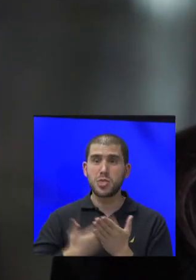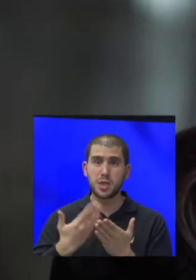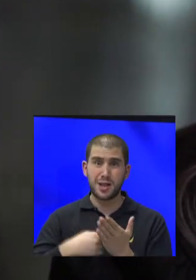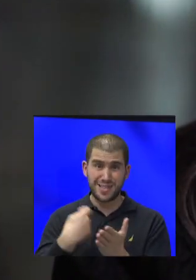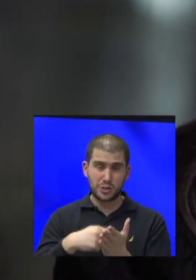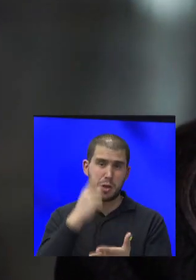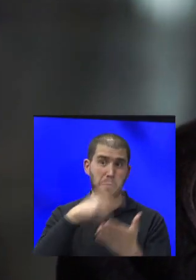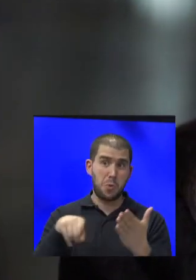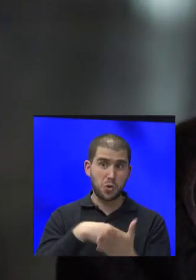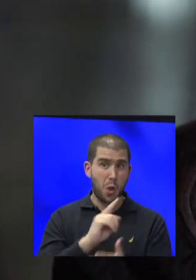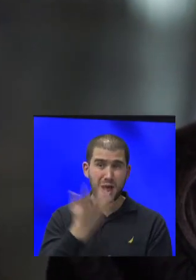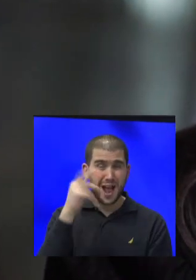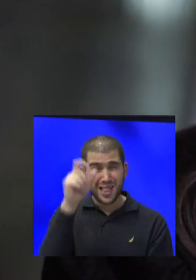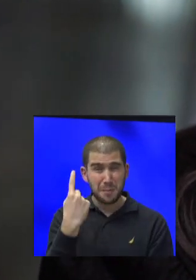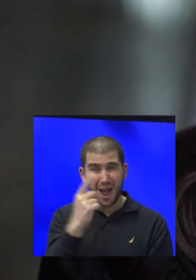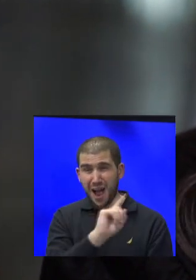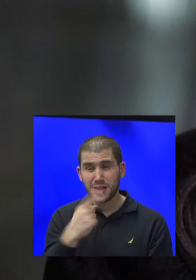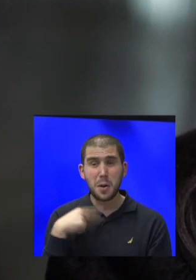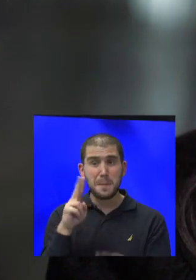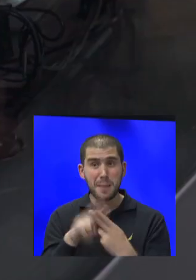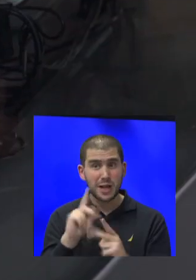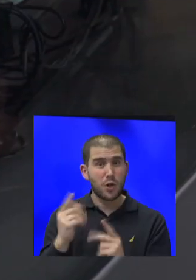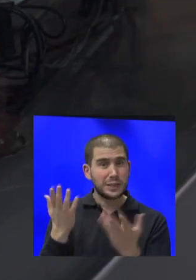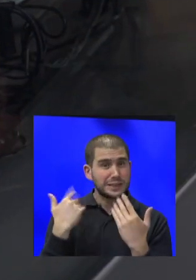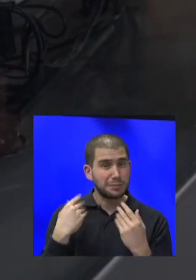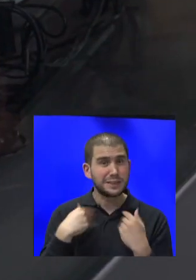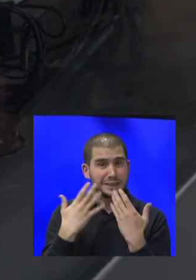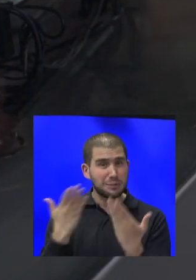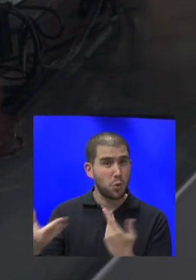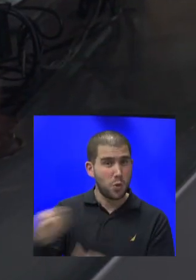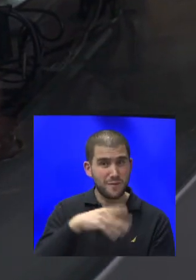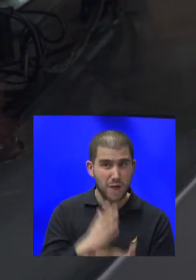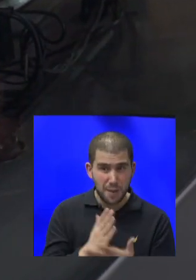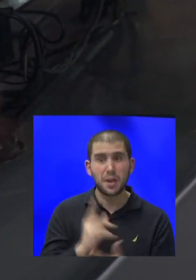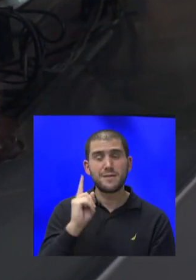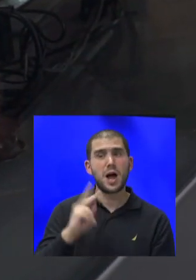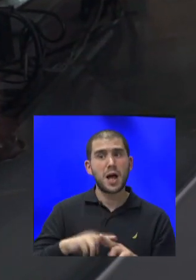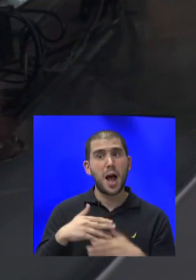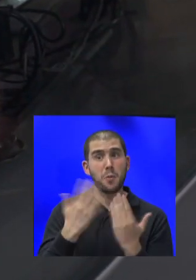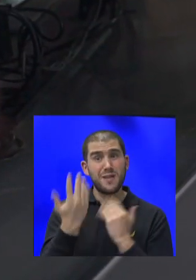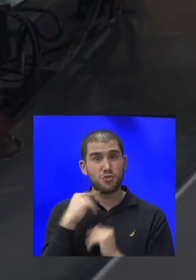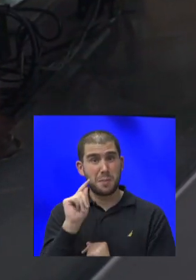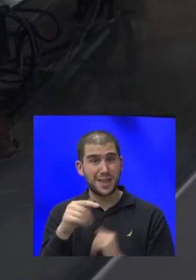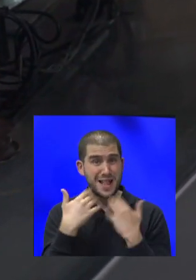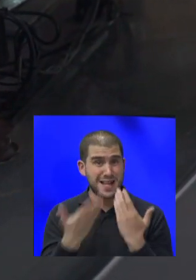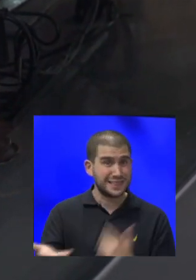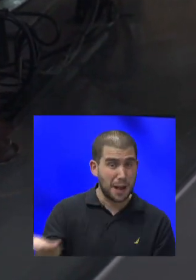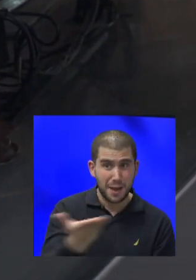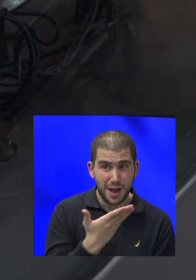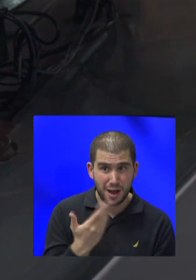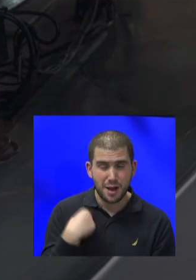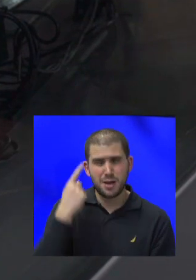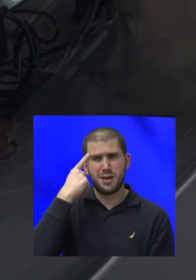בן אדם אחד שפגשתי השבוע ולא סיפרתי לו את הסיפור הזה. אבל אז הבוקר, לפני שבאתי לספר לכם אותו, תפסתי לעצמי רגע את הראש